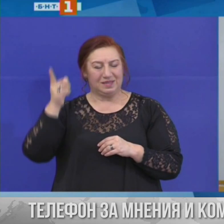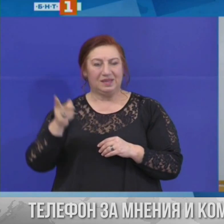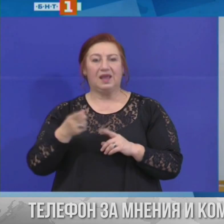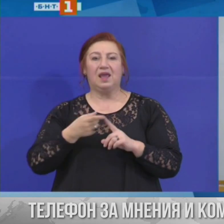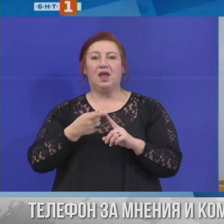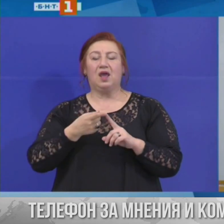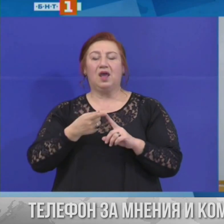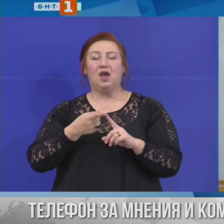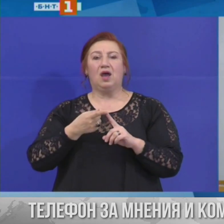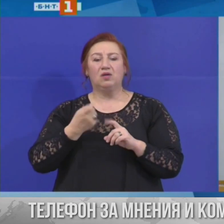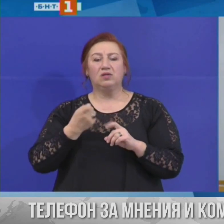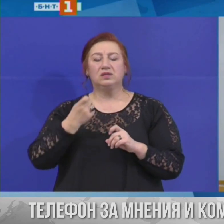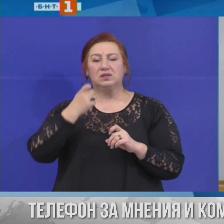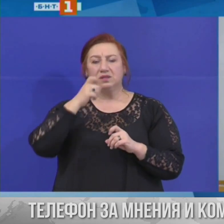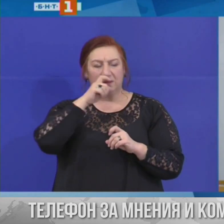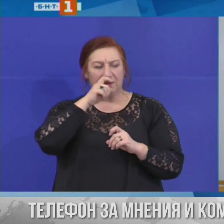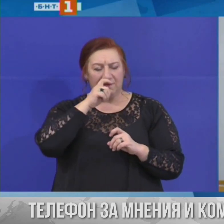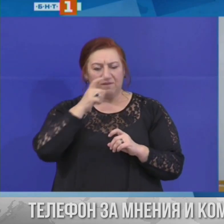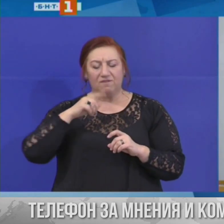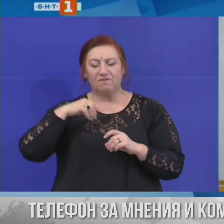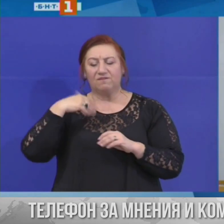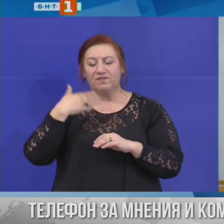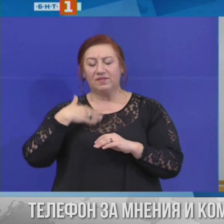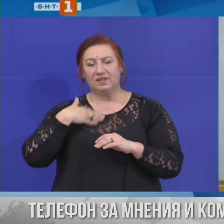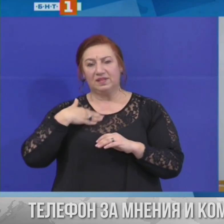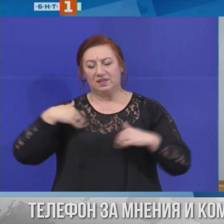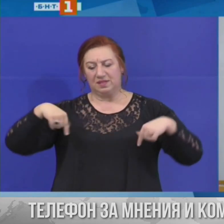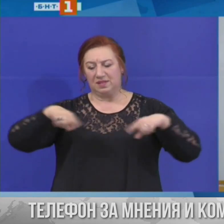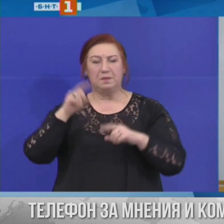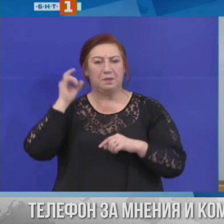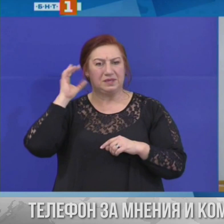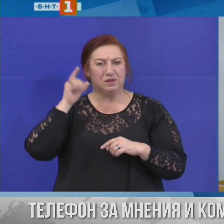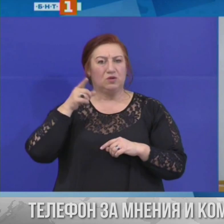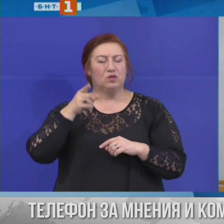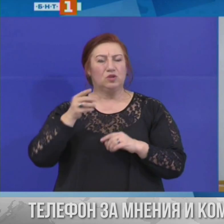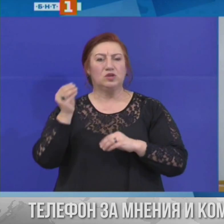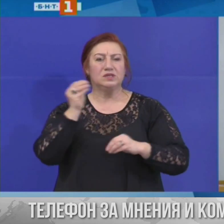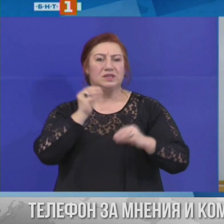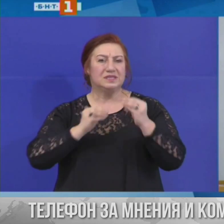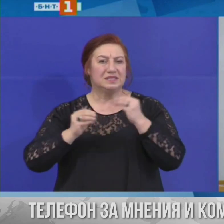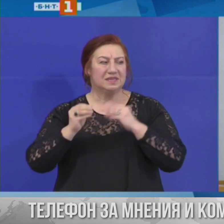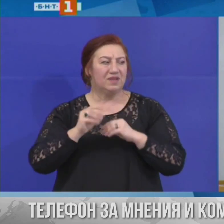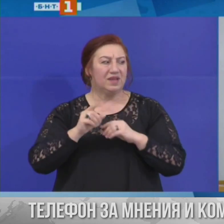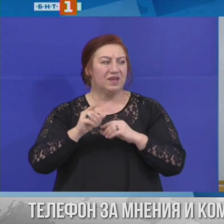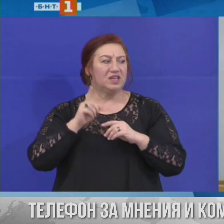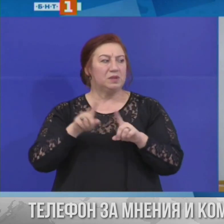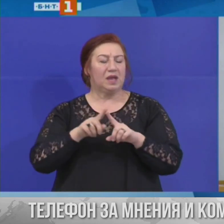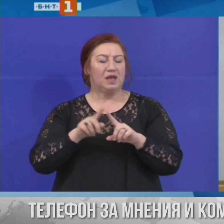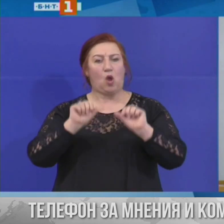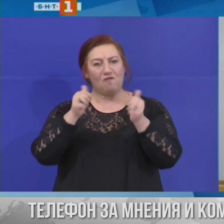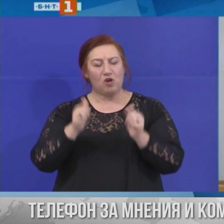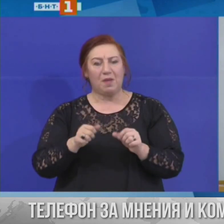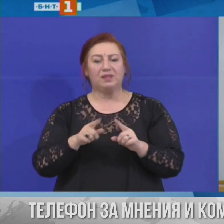Под патронажа на Хрватското председателство. Той ще бъде в формат видеоконференция.